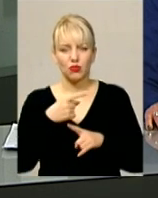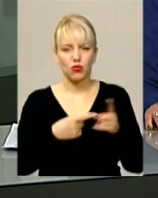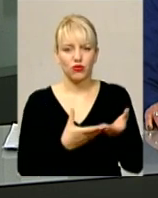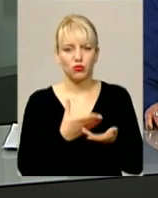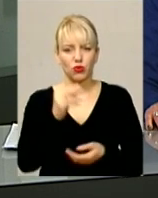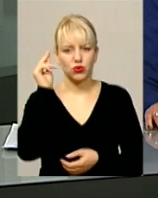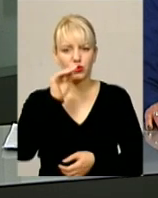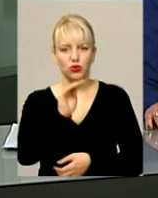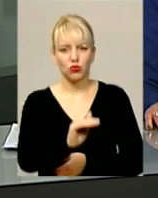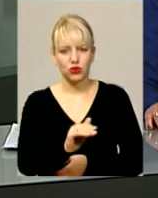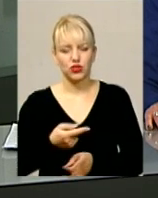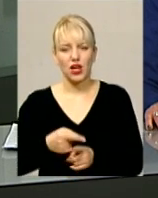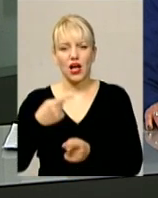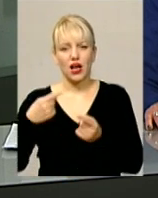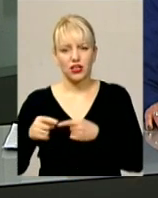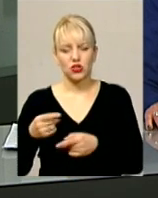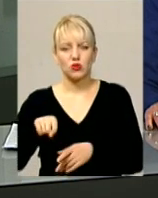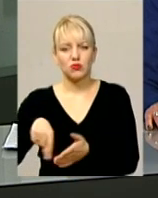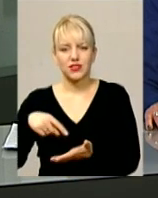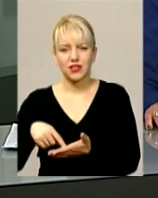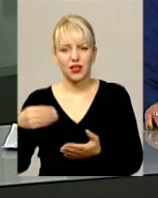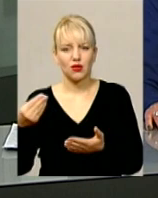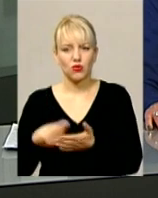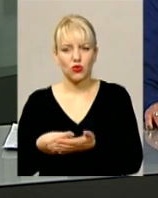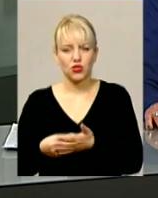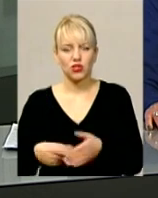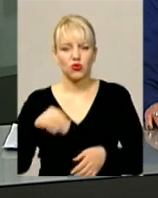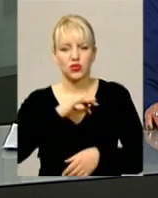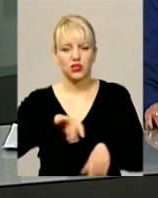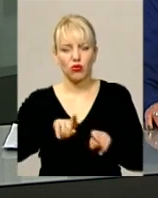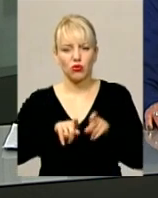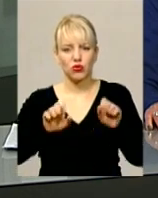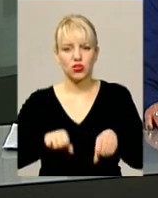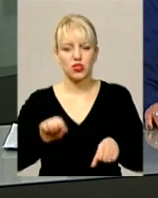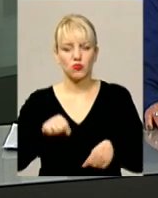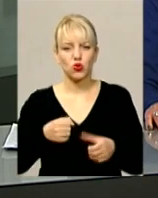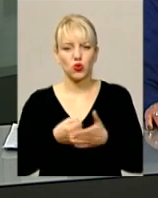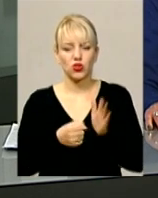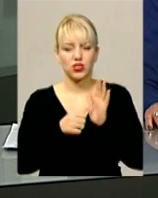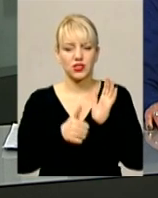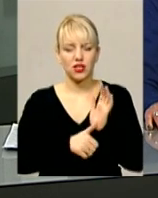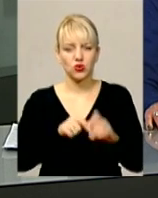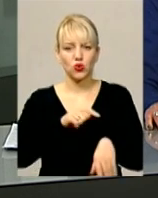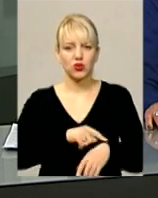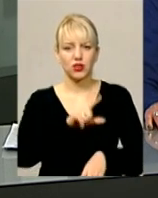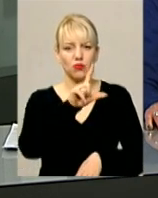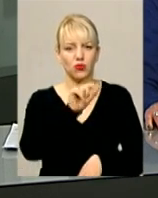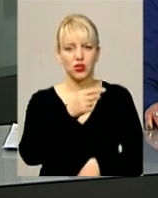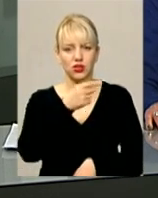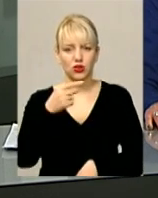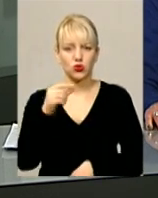решту компенсує міський бюджет. Скористатися такою можливостю школярі зможуть до 16-ї години, від понеділка до суботи.